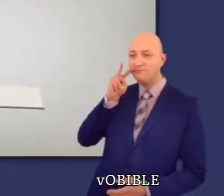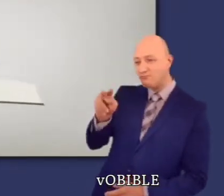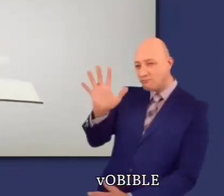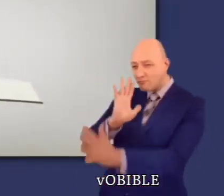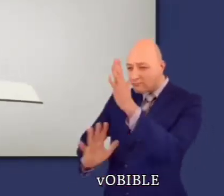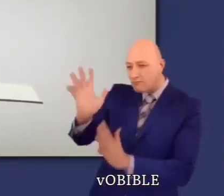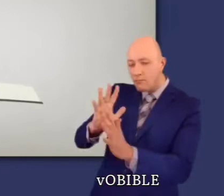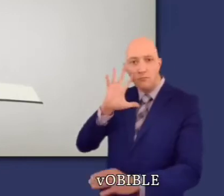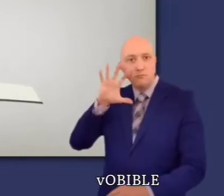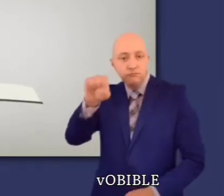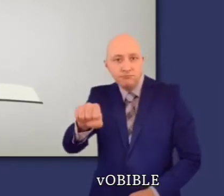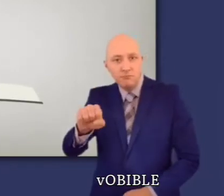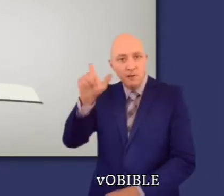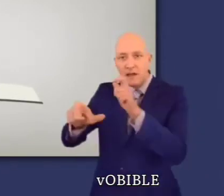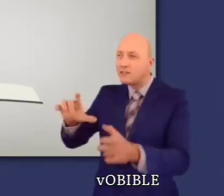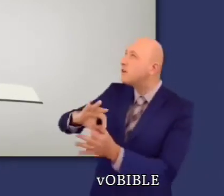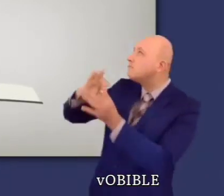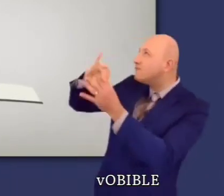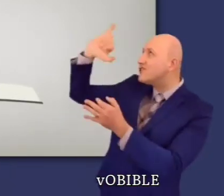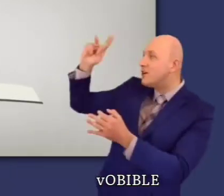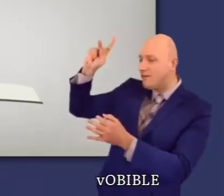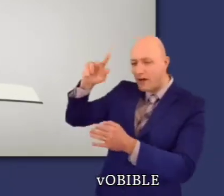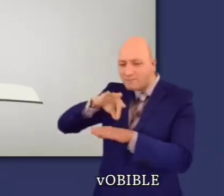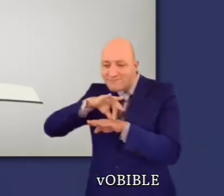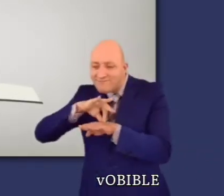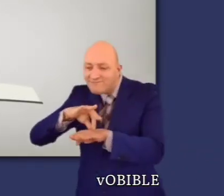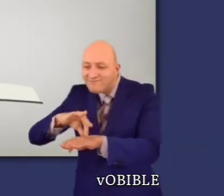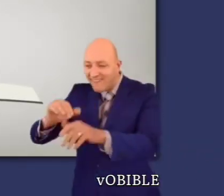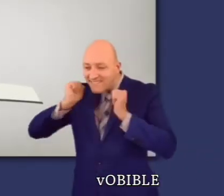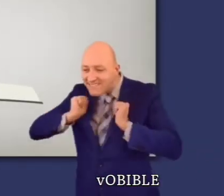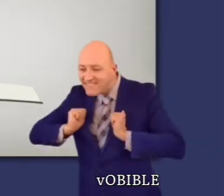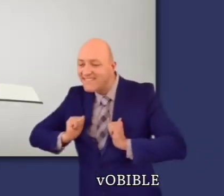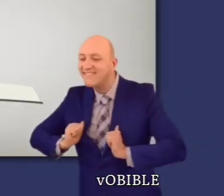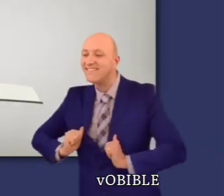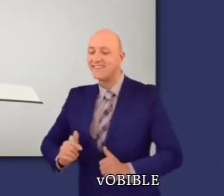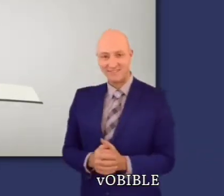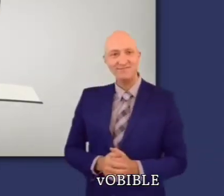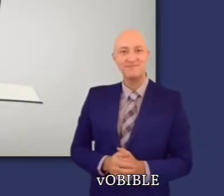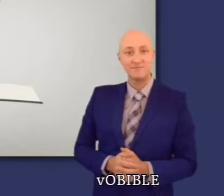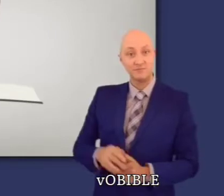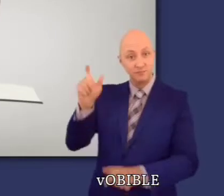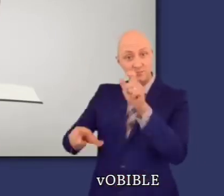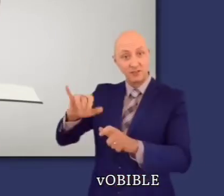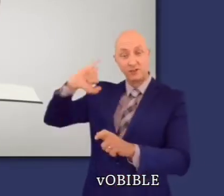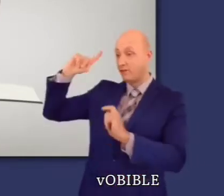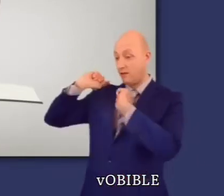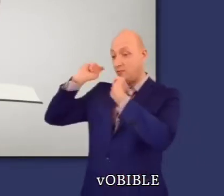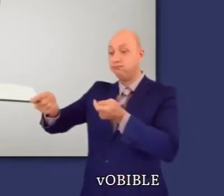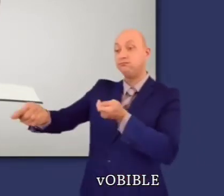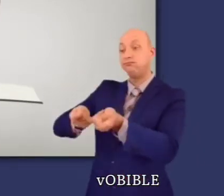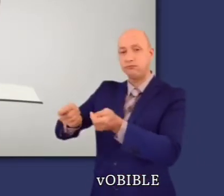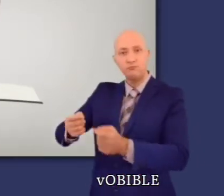Au cours de votre lecture du Livre des Nombres, réfléchissez à la façon dont Jéhovah a patiemment guidé son peuple, à l